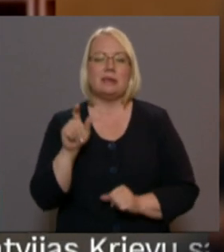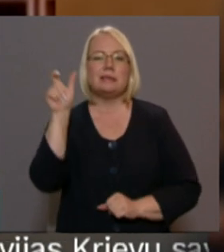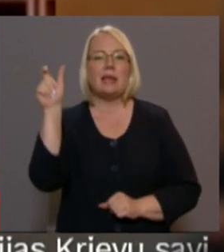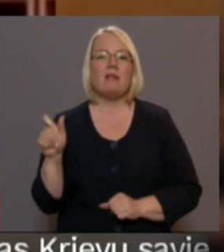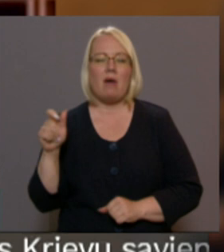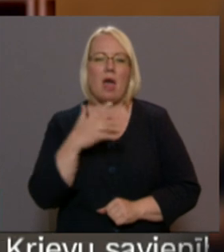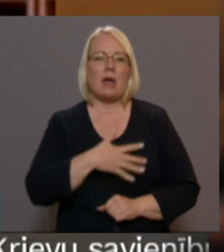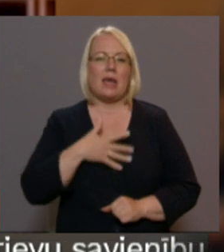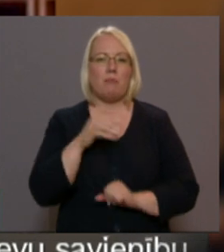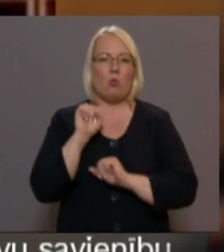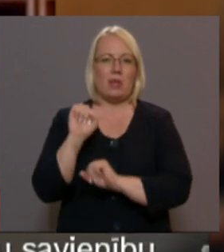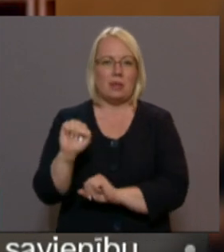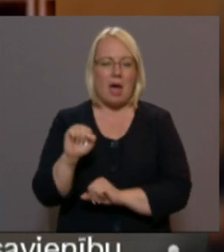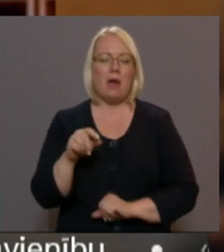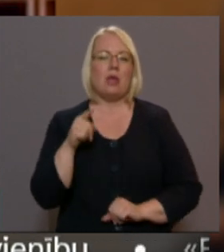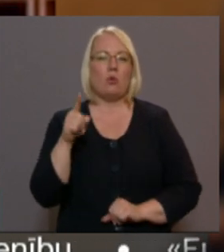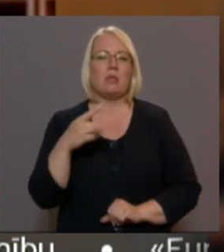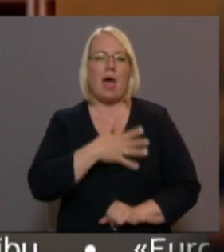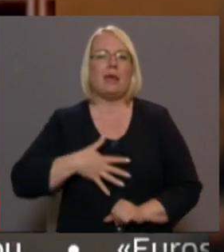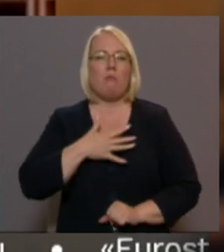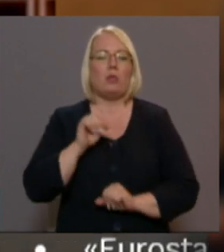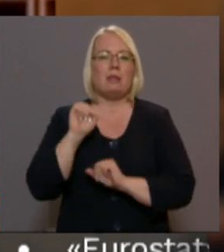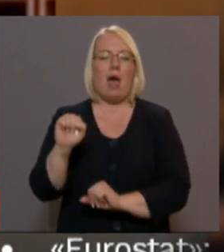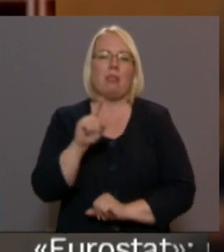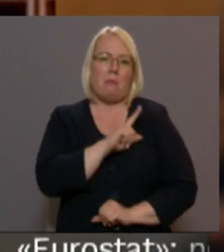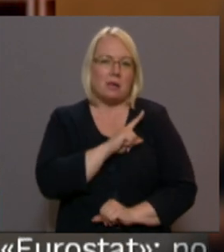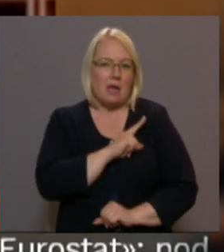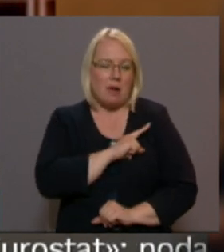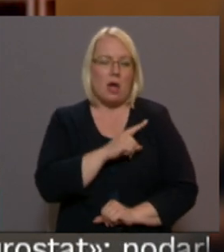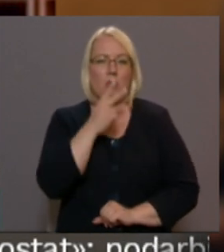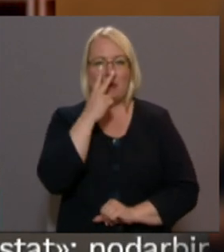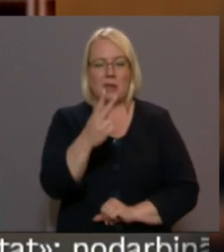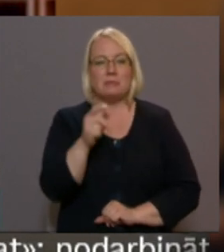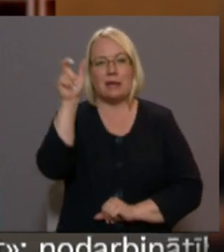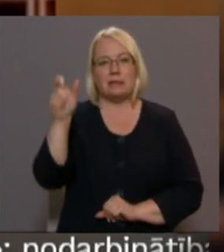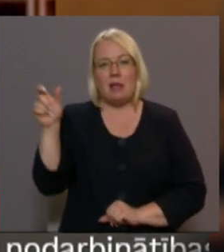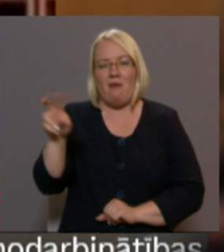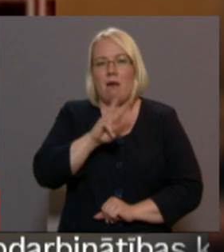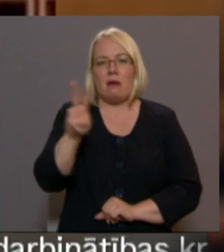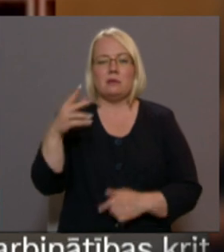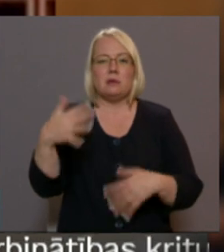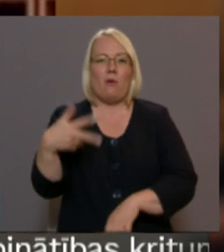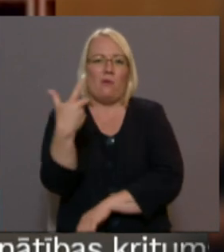pasargās un mēs to arī redzam, kā cilvēki, kuri vakcinēti,